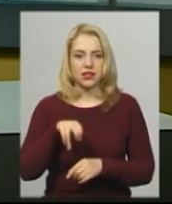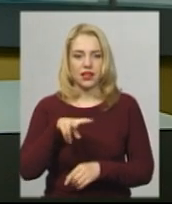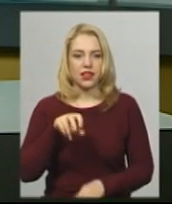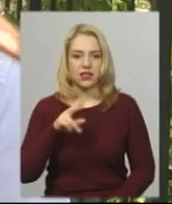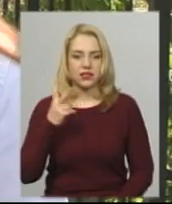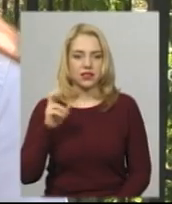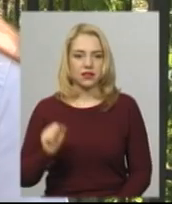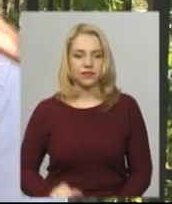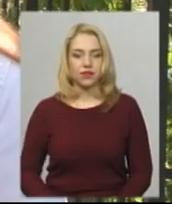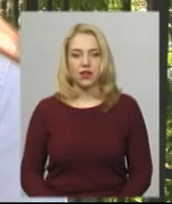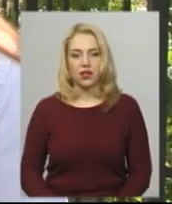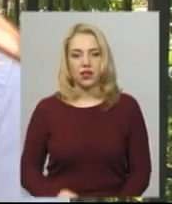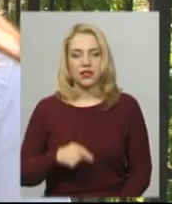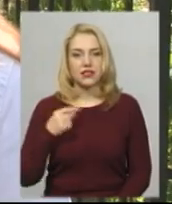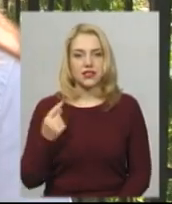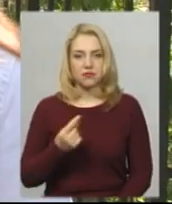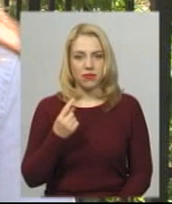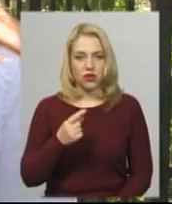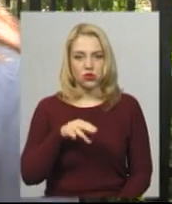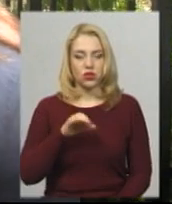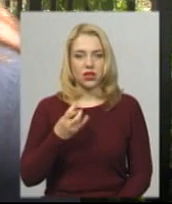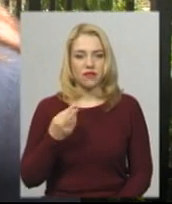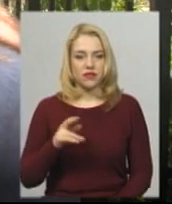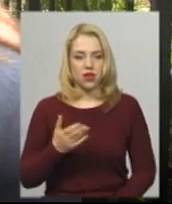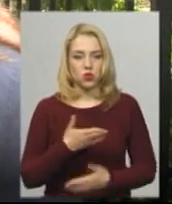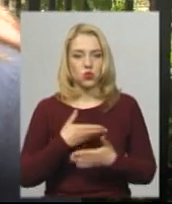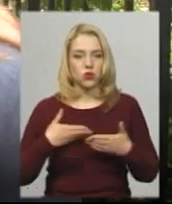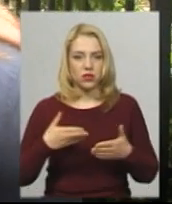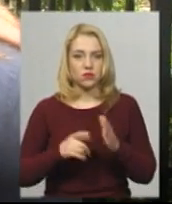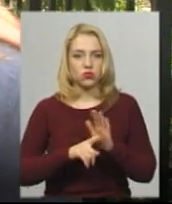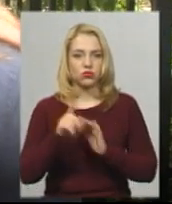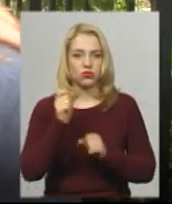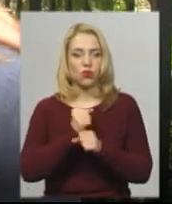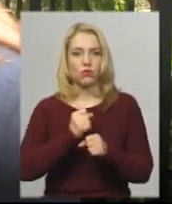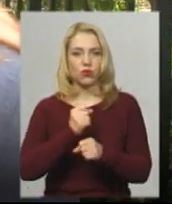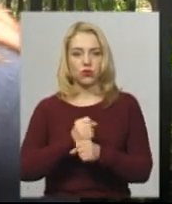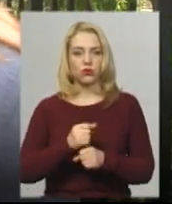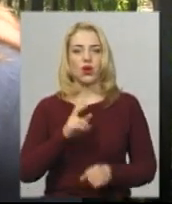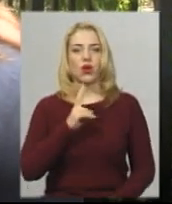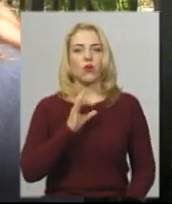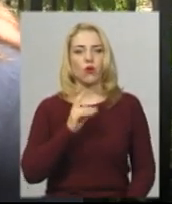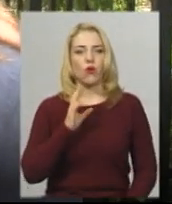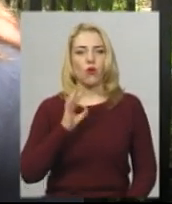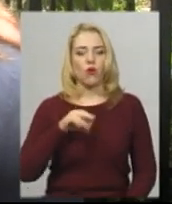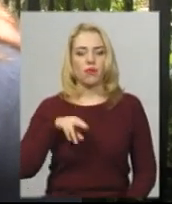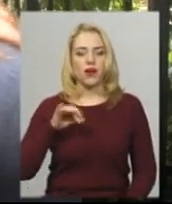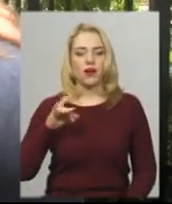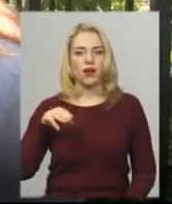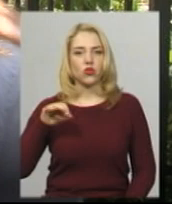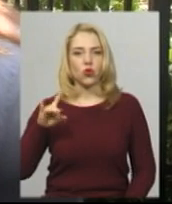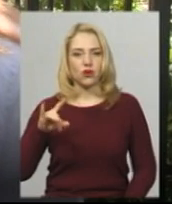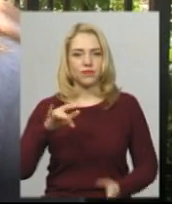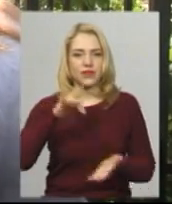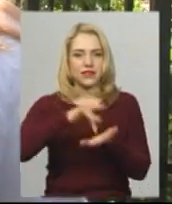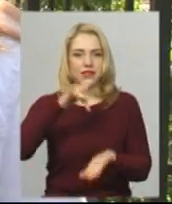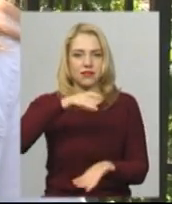З 1 травня у нас почнуть роботу ринок-кооператор, тощо центральний ринок